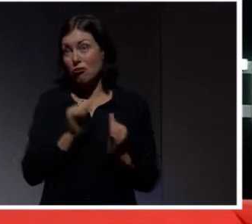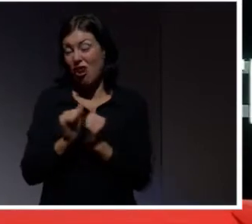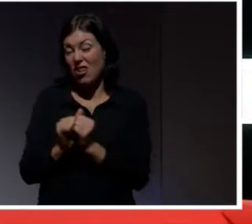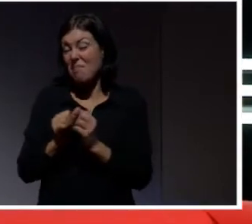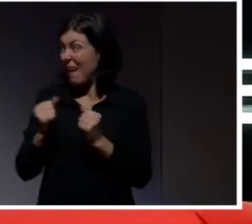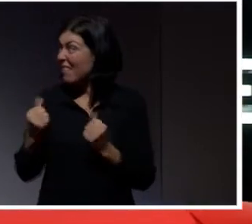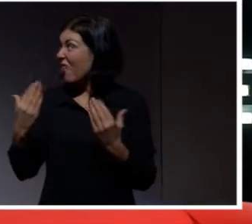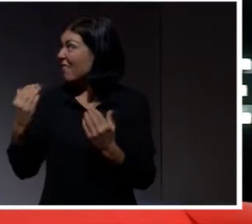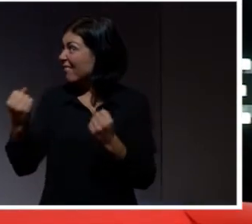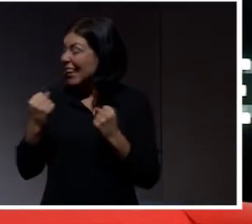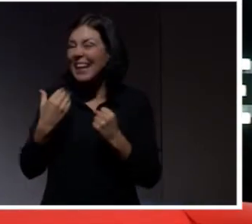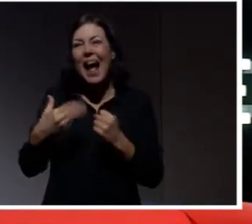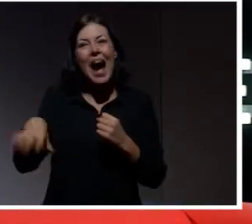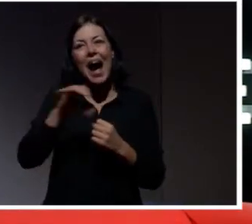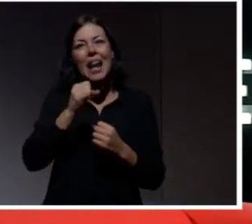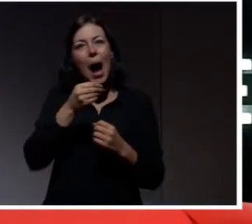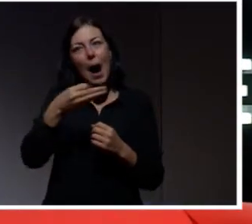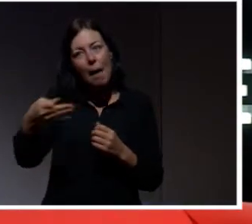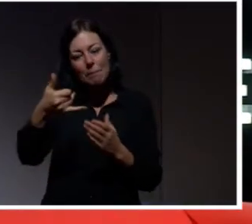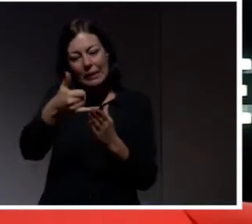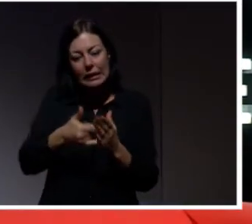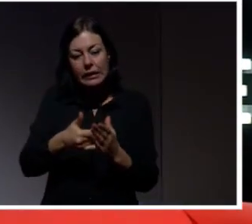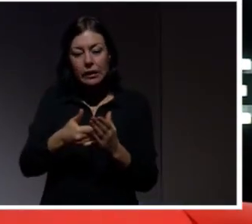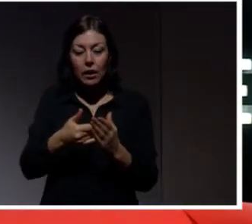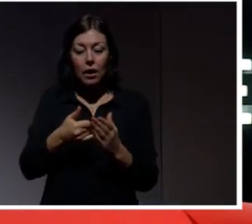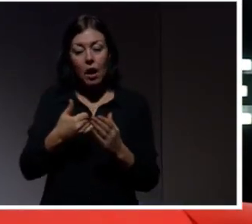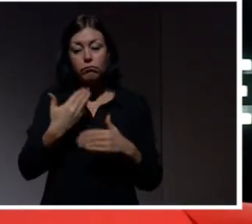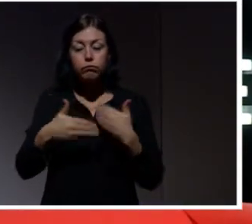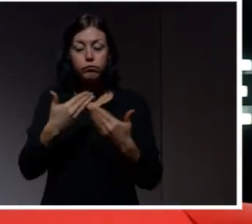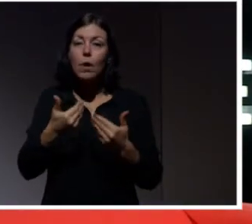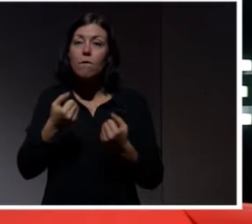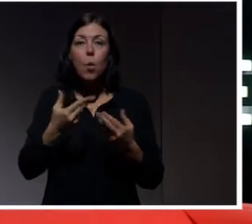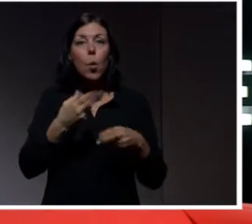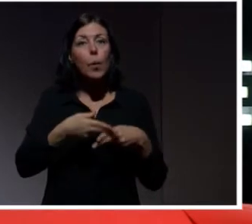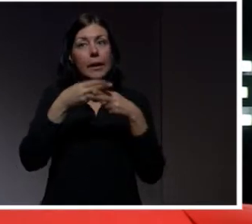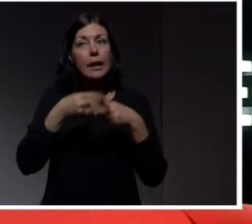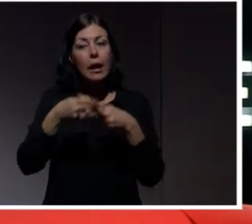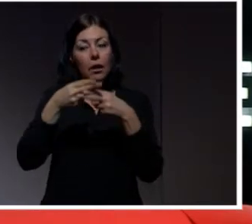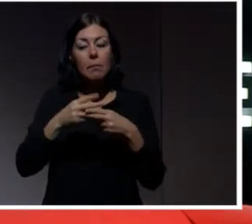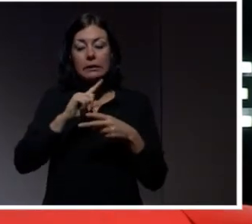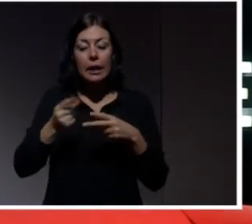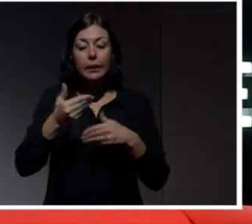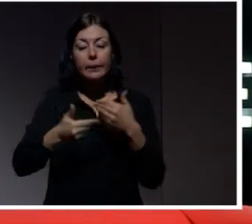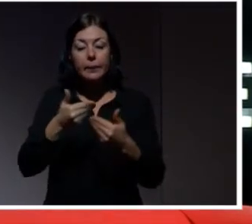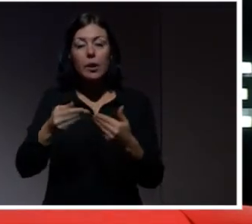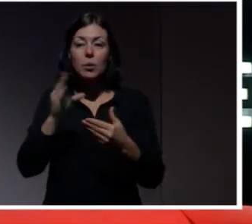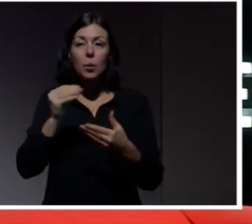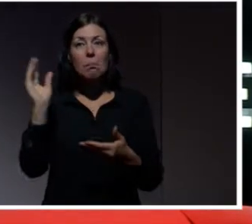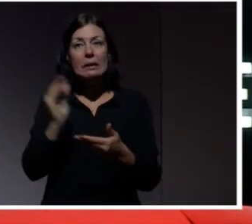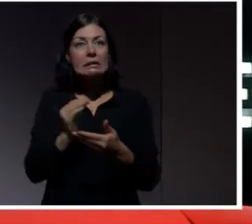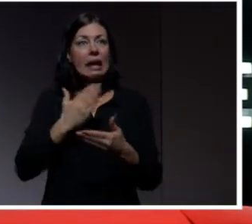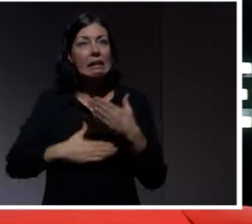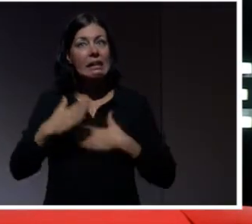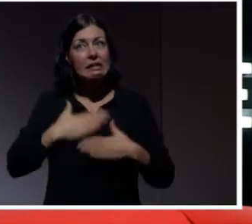här är kanske att alla appar får ju kanske uppdateringar ett tag. Men efter ett tag så minskar intresset för apparna.